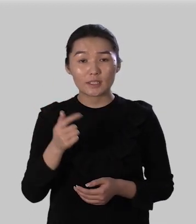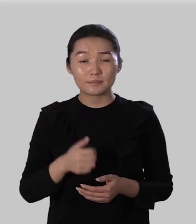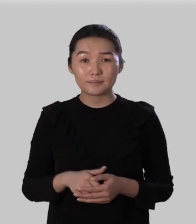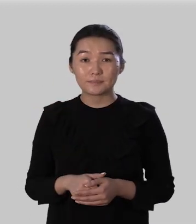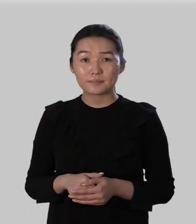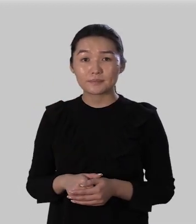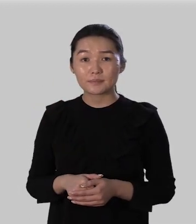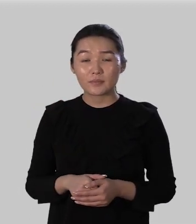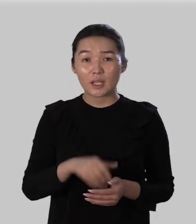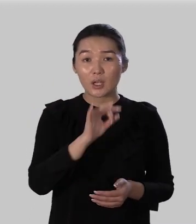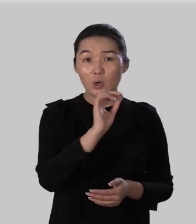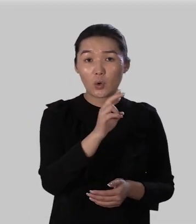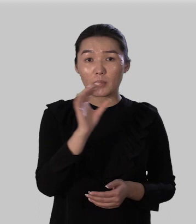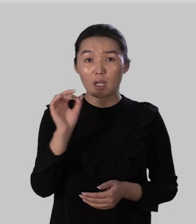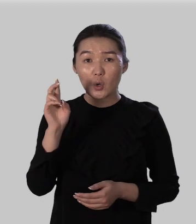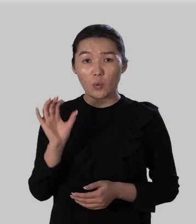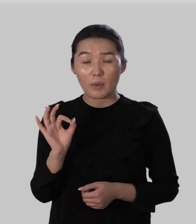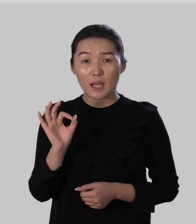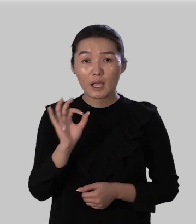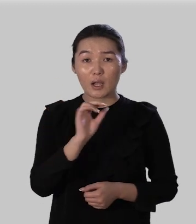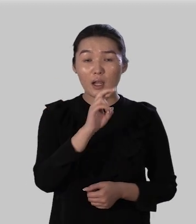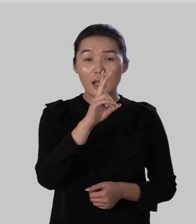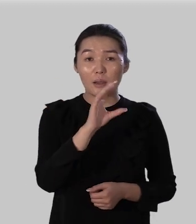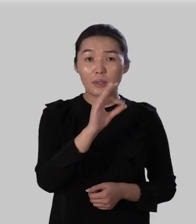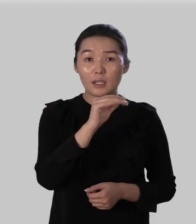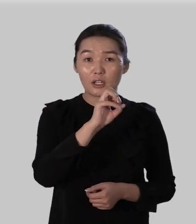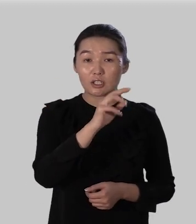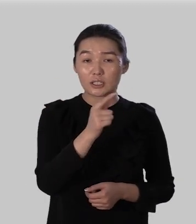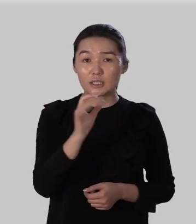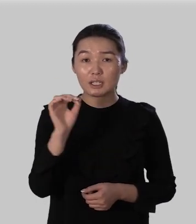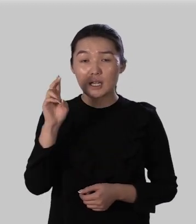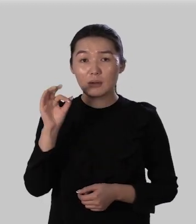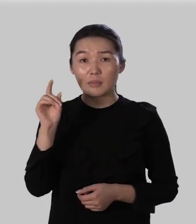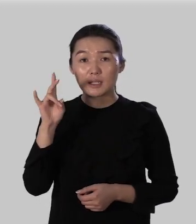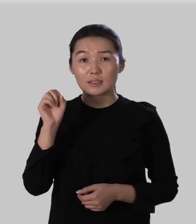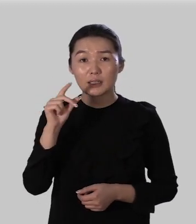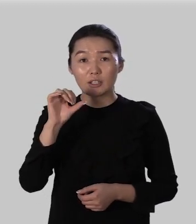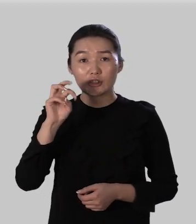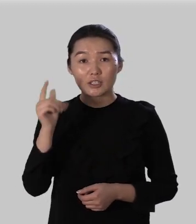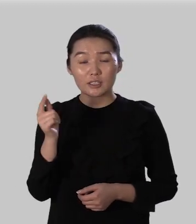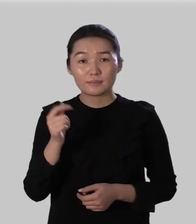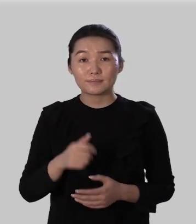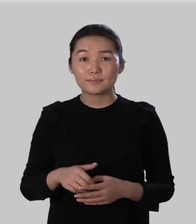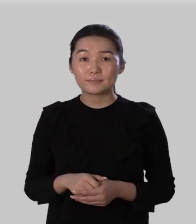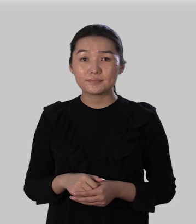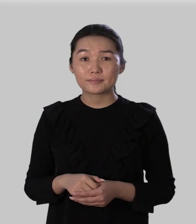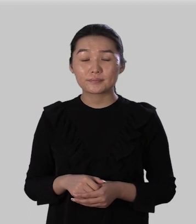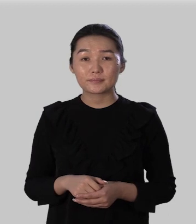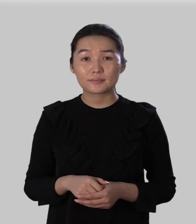об оба обложить обдумать обозначить ободрать